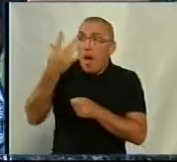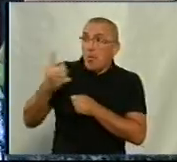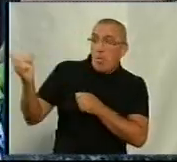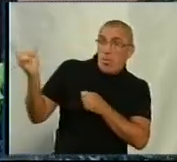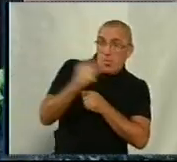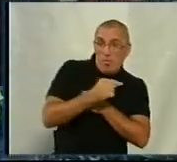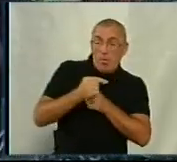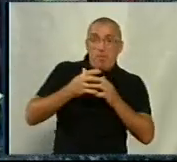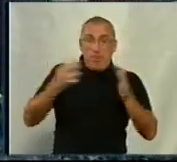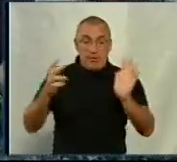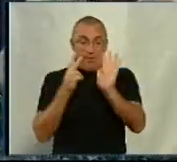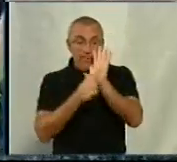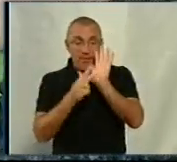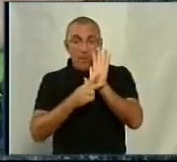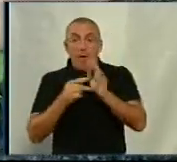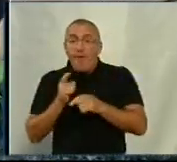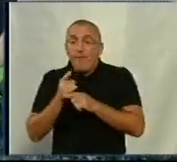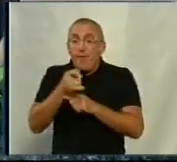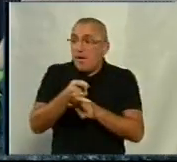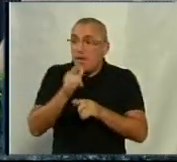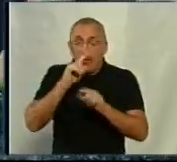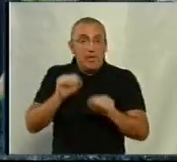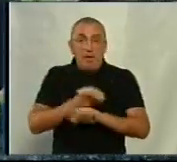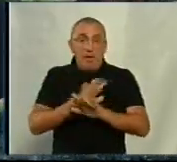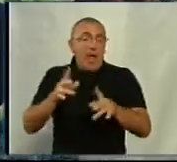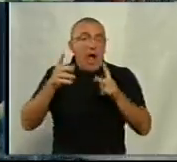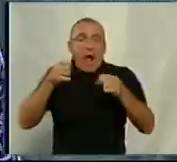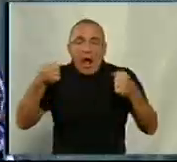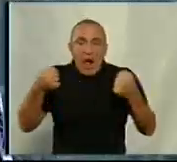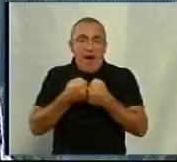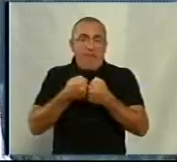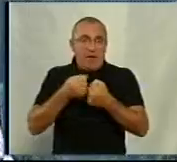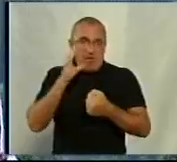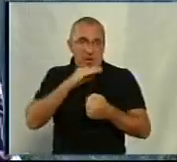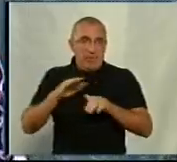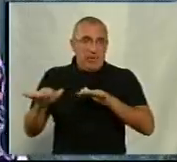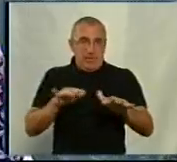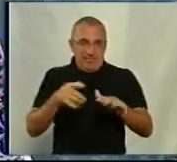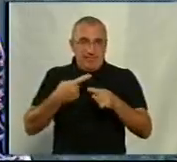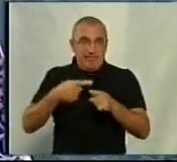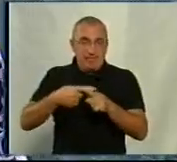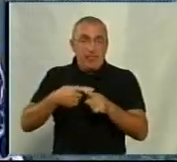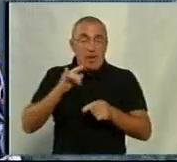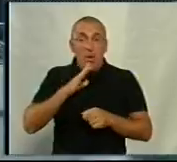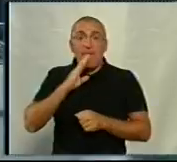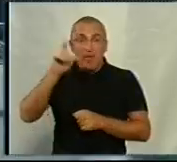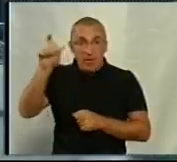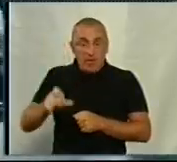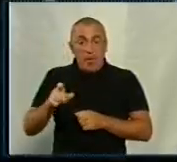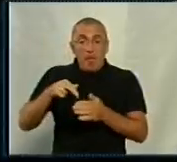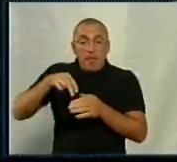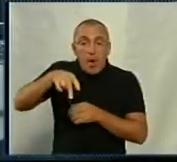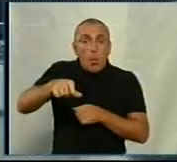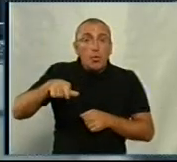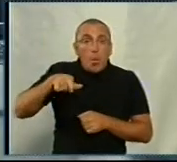на швидкості більше 80, то виїхати неможливо. Це аварійна ділянка. Місцева жителька Валентина Коптуненко говорить, переходити